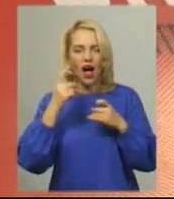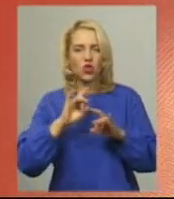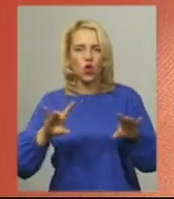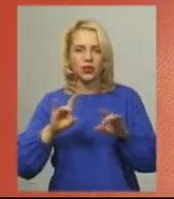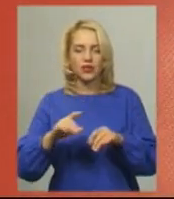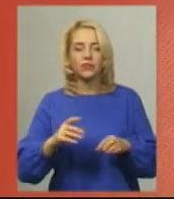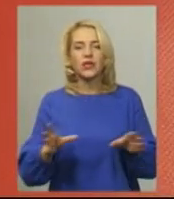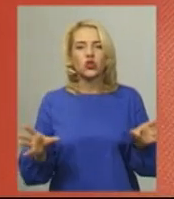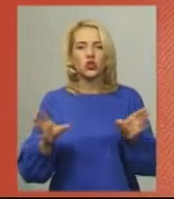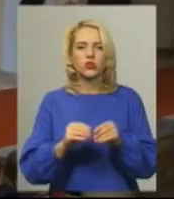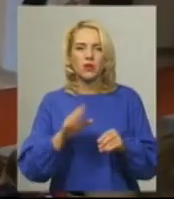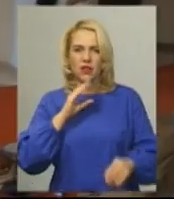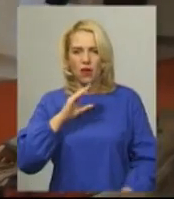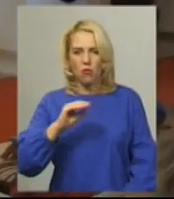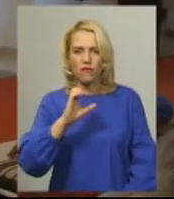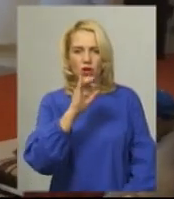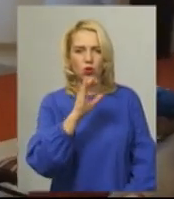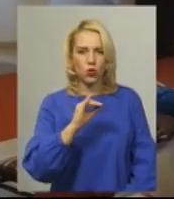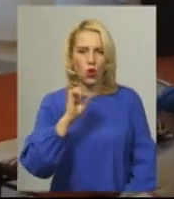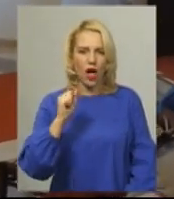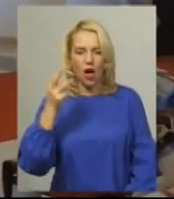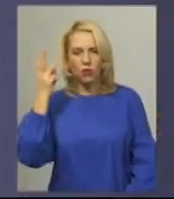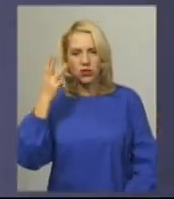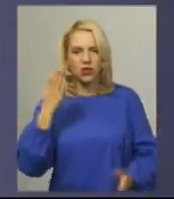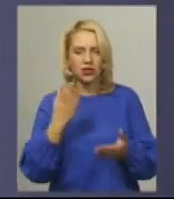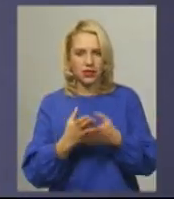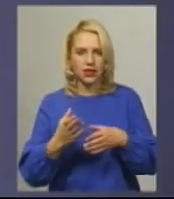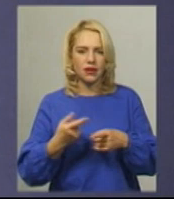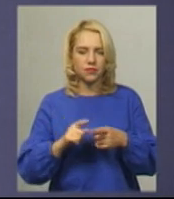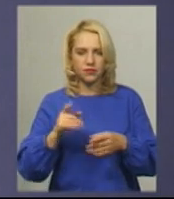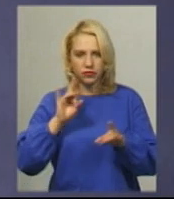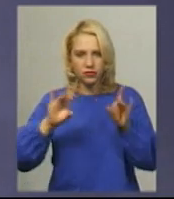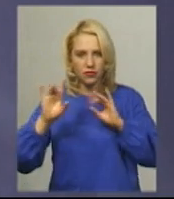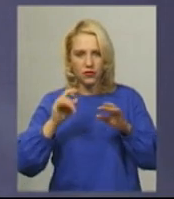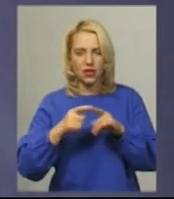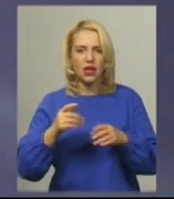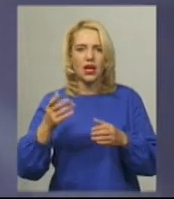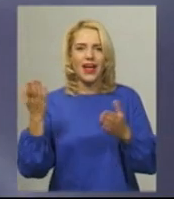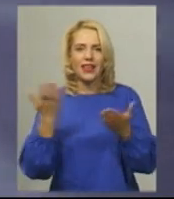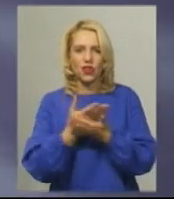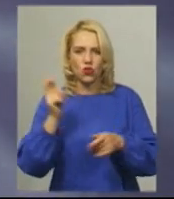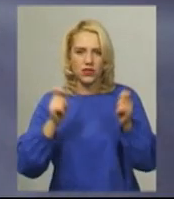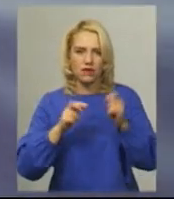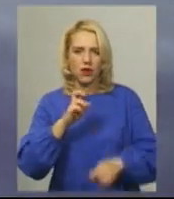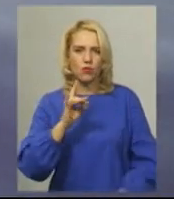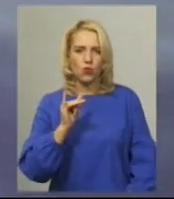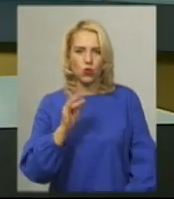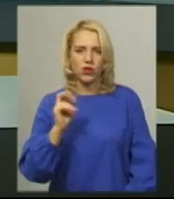мовник ЮАП «Ділля» – генеральний партнер кінофестивалю «Бруківка». Андрій Гуменний, Катерина Шевчук – новини на Суспільному. Хмельниччина.